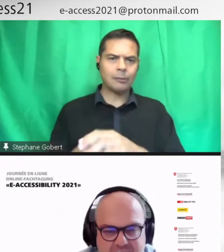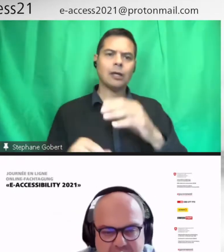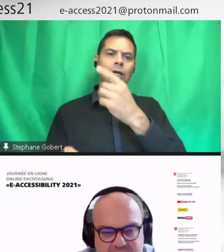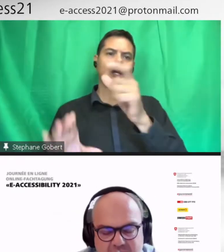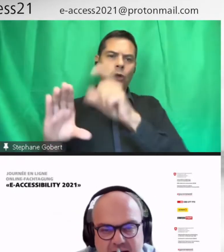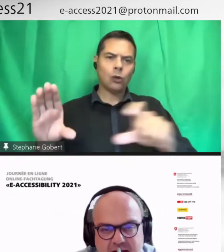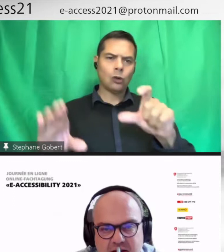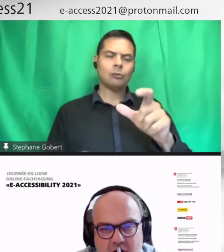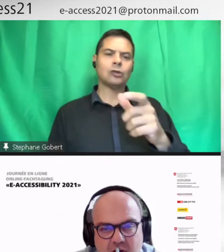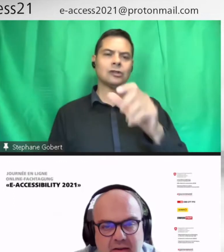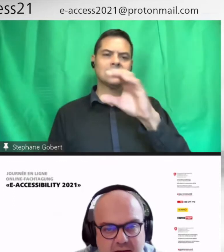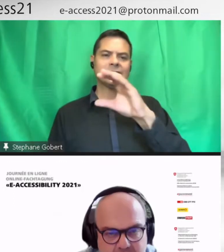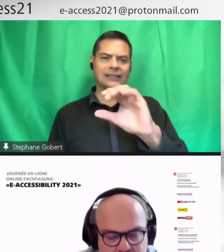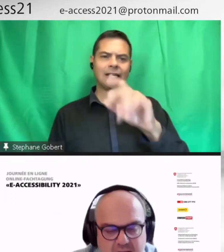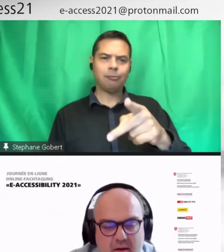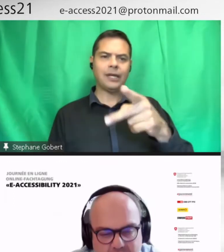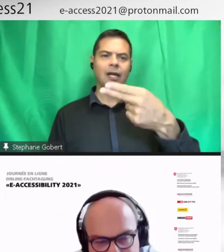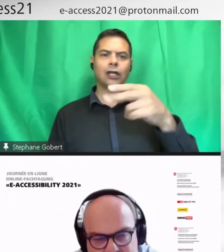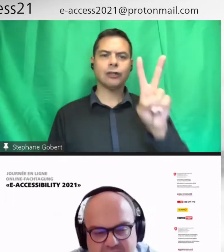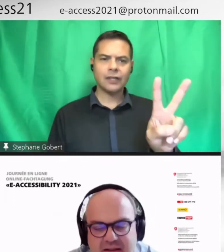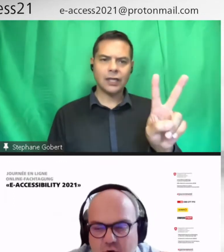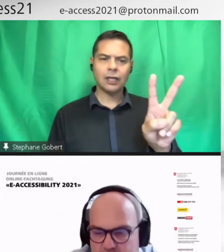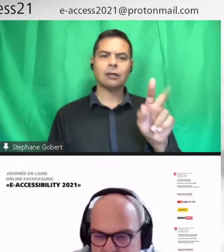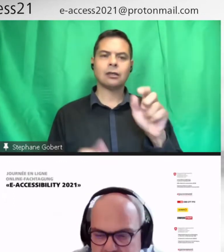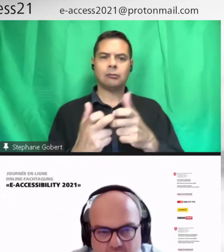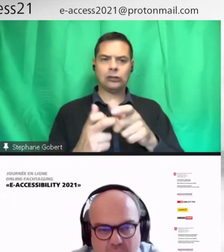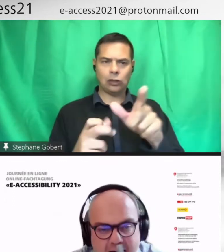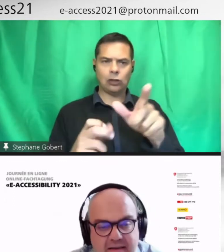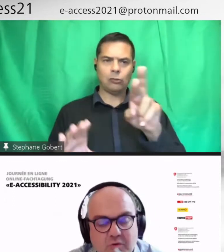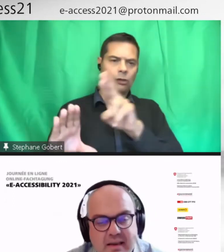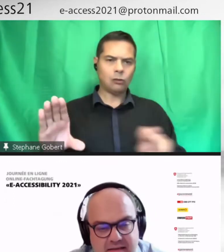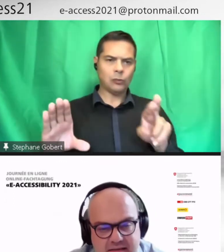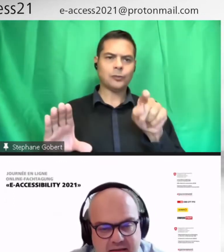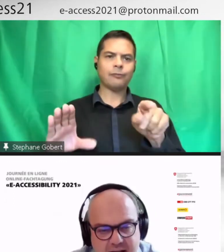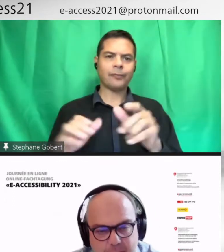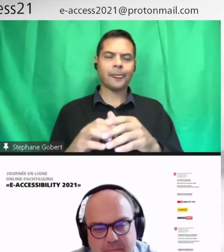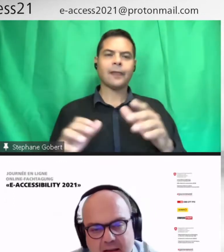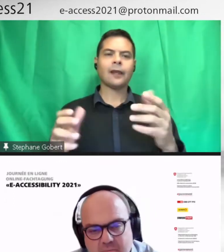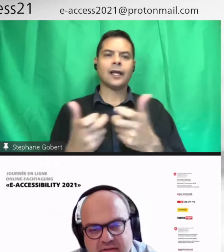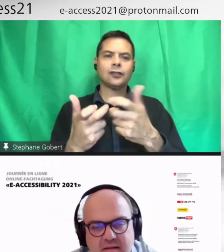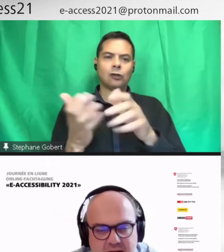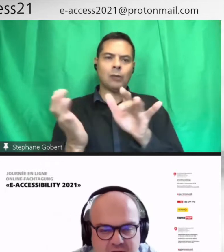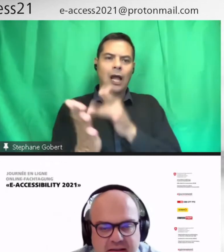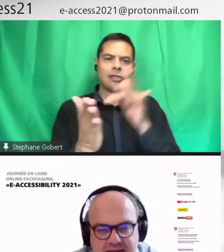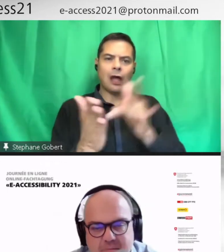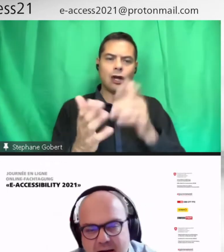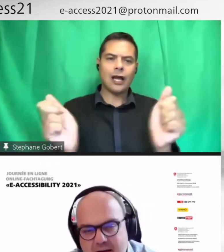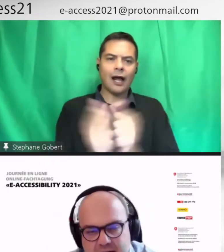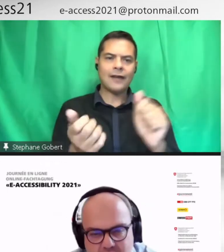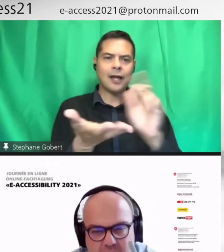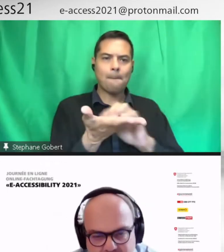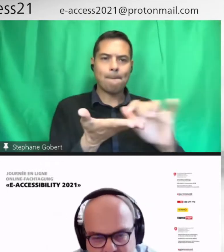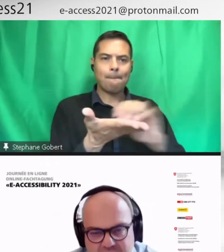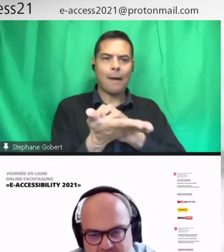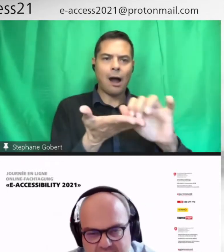la ILS. Il y avait des catalogues avec les livres qui étaient déjà transcrits en Braille, donc qui existaient déjà. Et puis, si les livres n'existaient pas, l'école